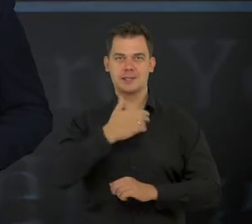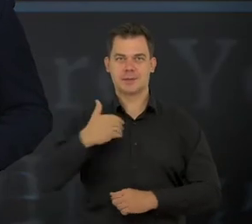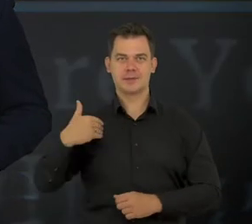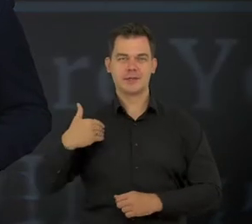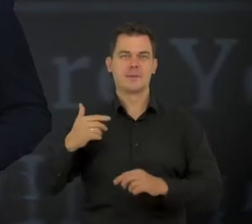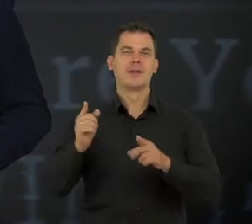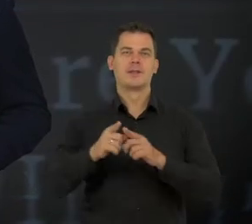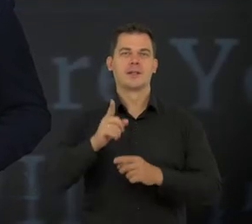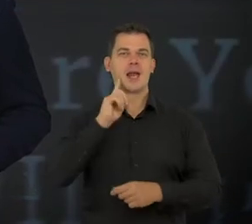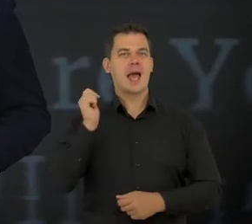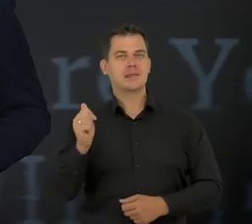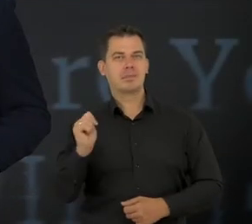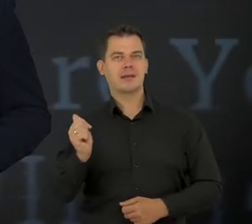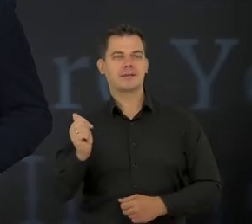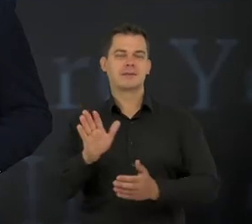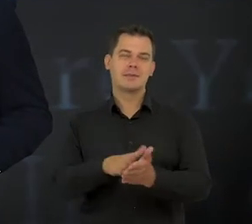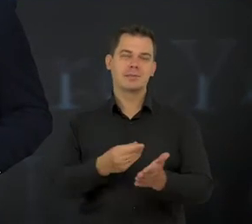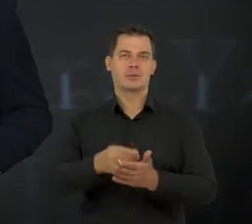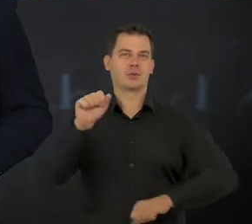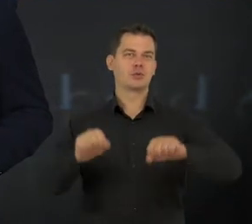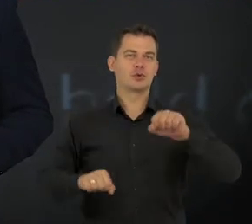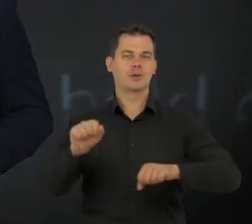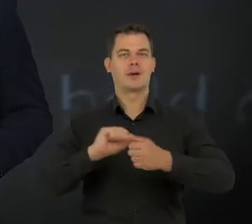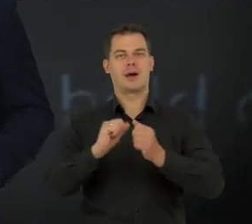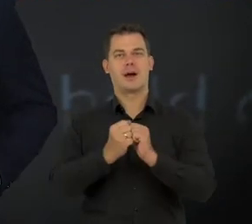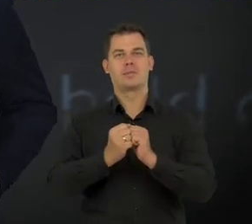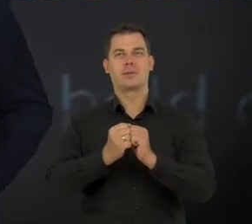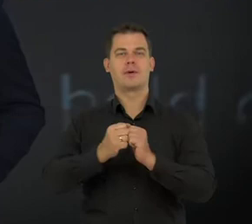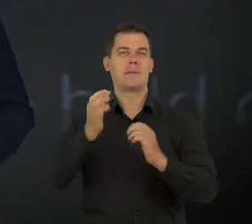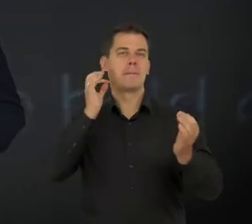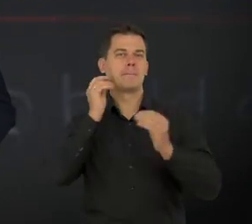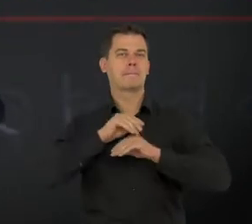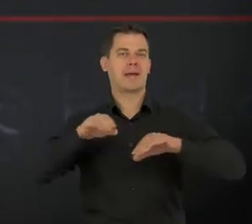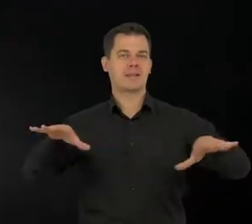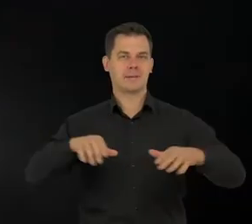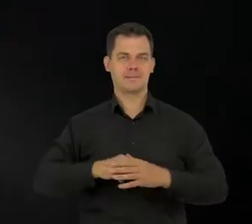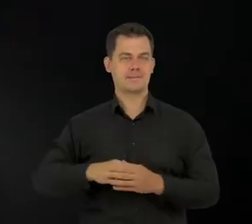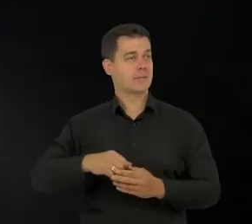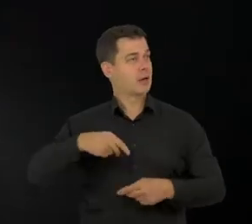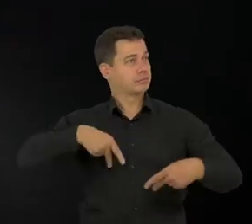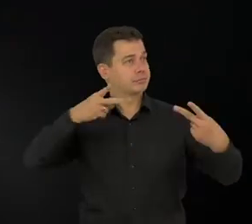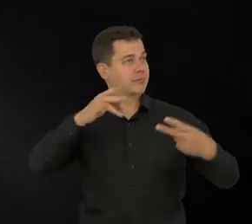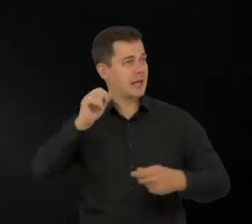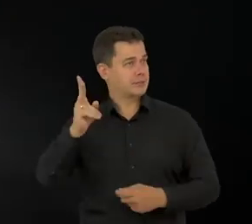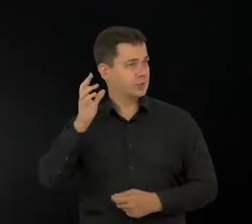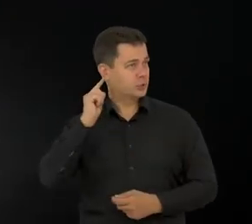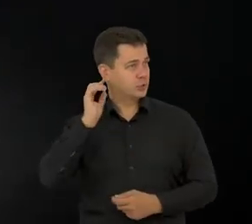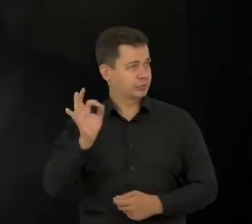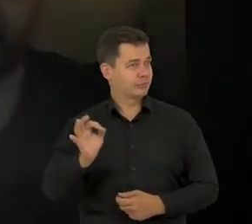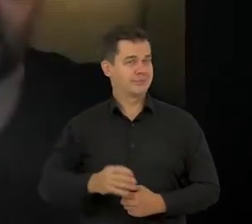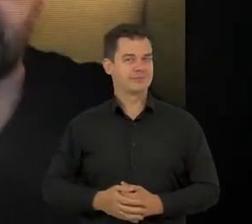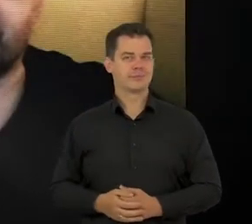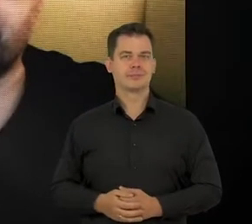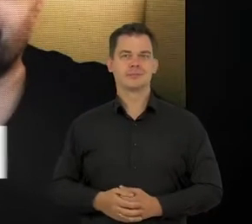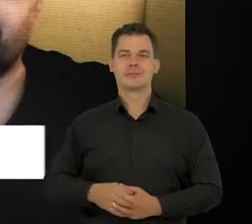Zajmuje się też ekspertyzami m.in. dla sądów czy stacji medialnych. Halo, halo Jacku, czy mnie słyszysz?